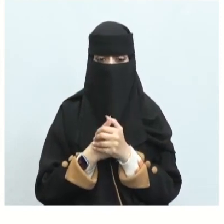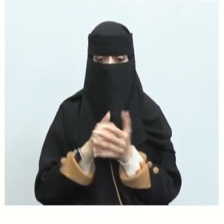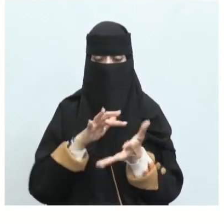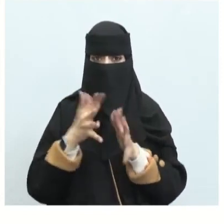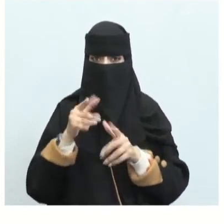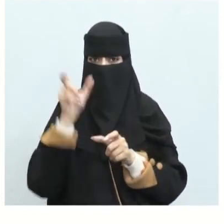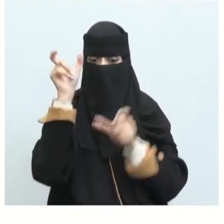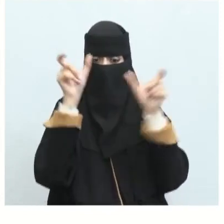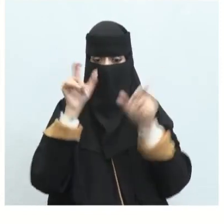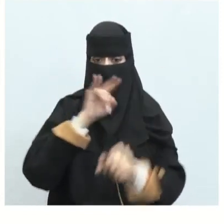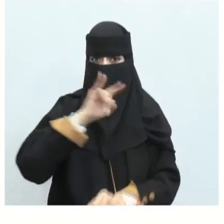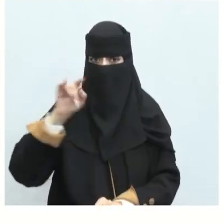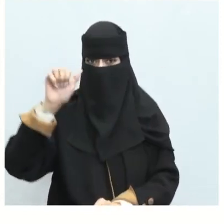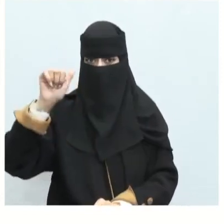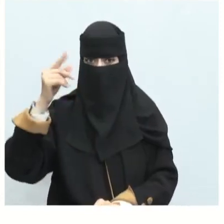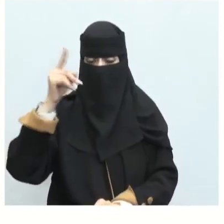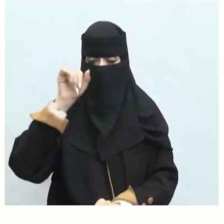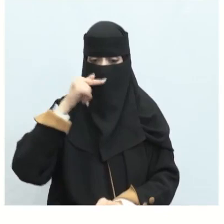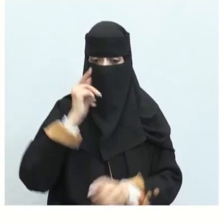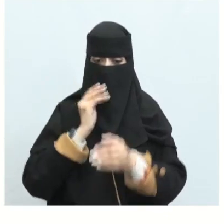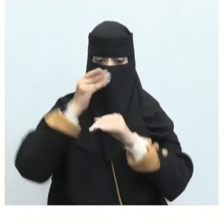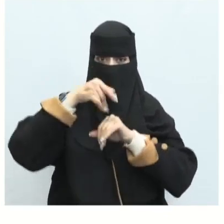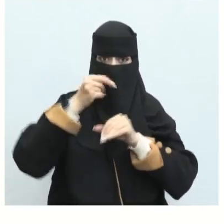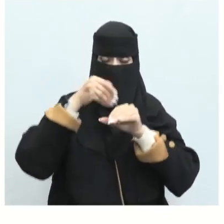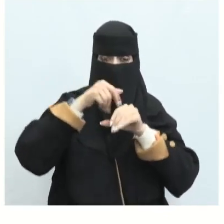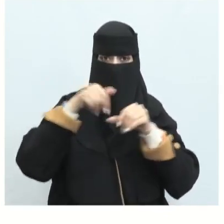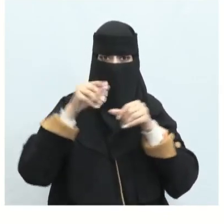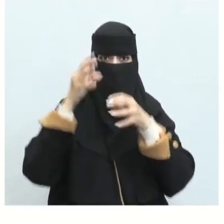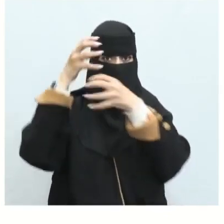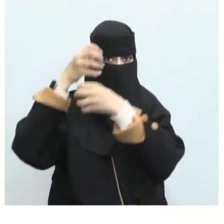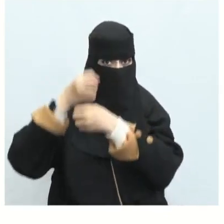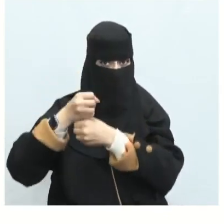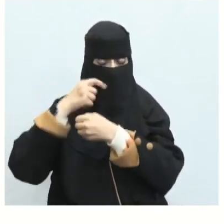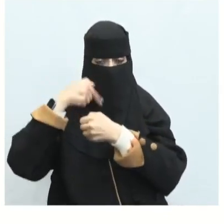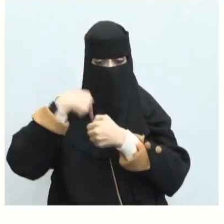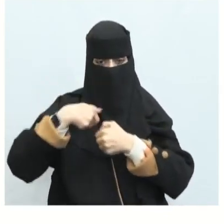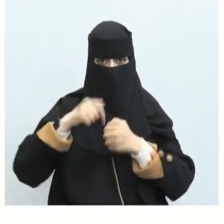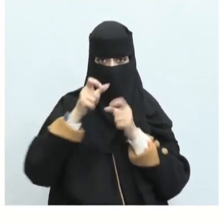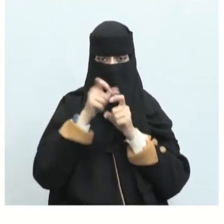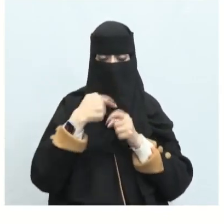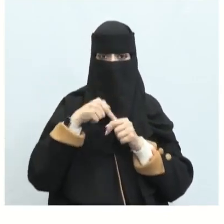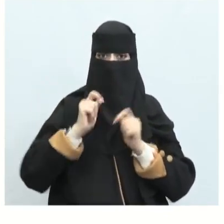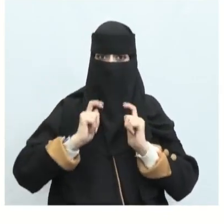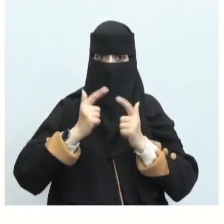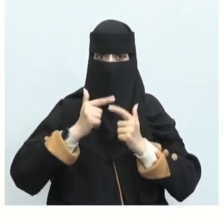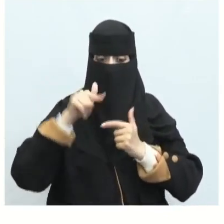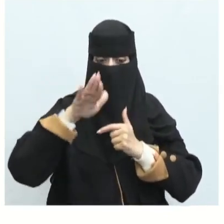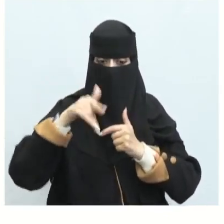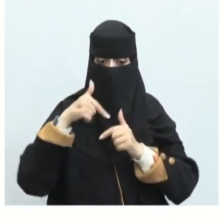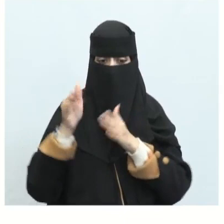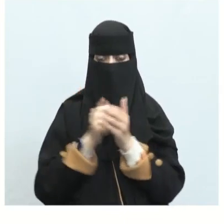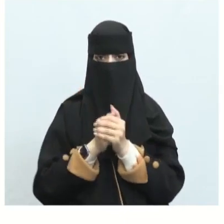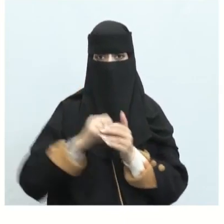بعض المفردات هنا لا يطبعون لا تدنسوا أعراضهم وذلك على أيضا أننا نحفظ أعراضنا ونستطيع أيضا الدفاع الدفاع عن